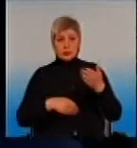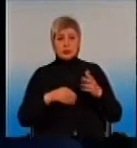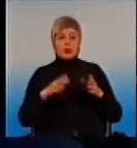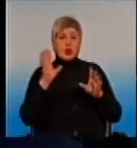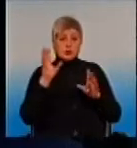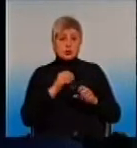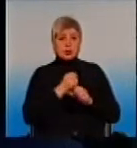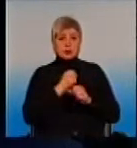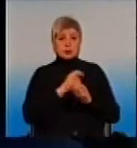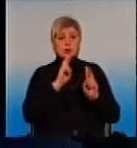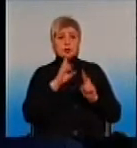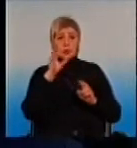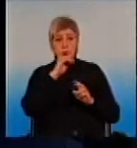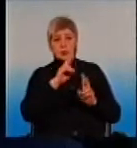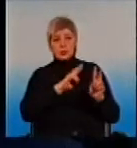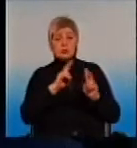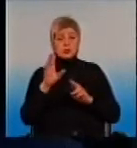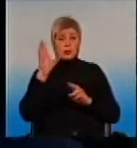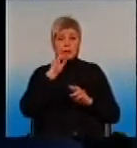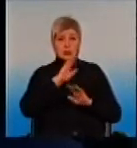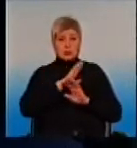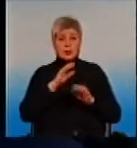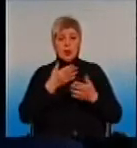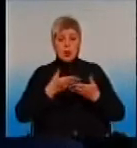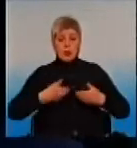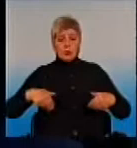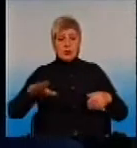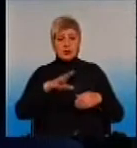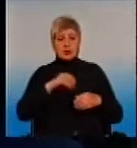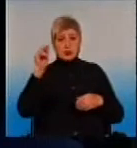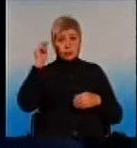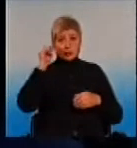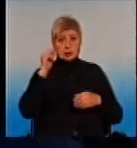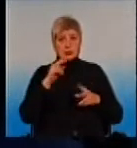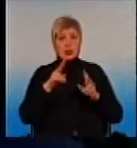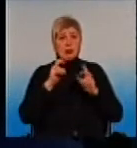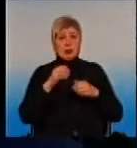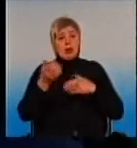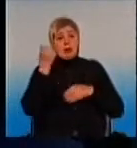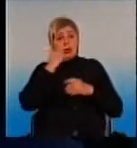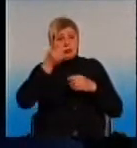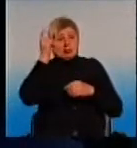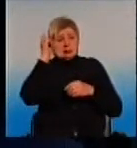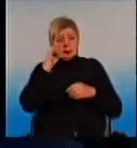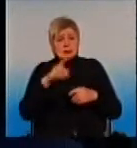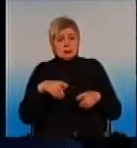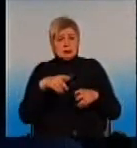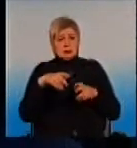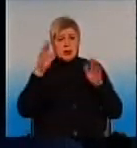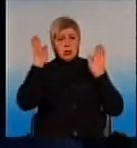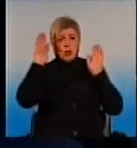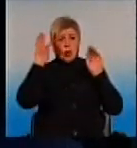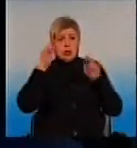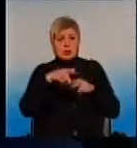кто не успел. Это нормально абсолютно, мы все учимся, знаете, это как в средние века. Мы ездили на ослики, а потом нам раз и дали сразу Мерседес.